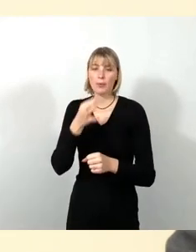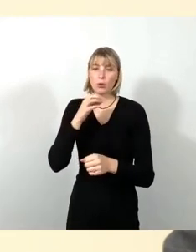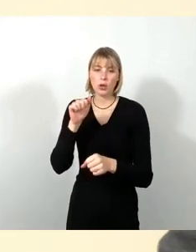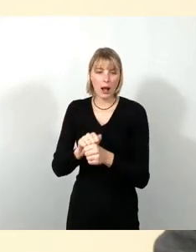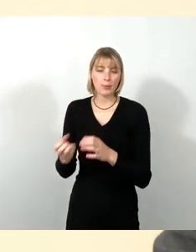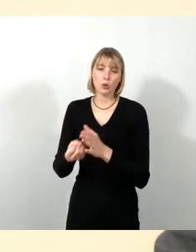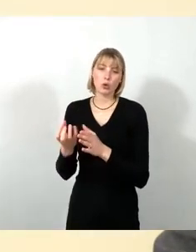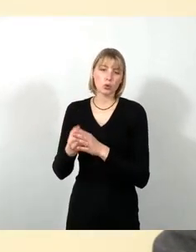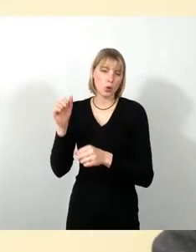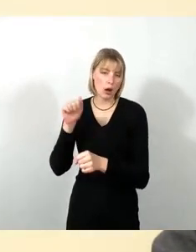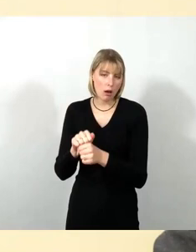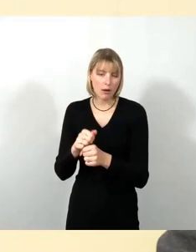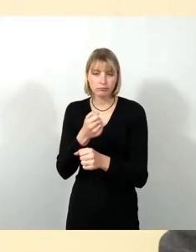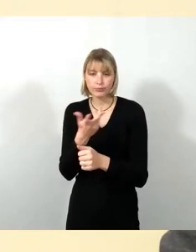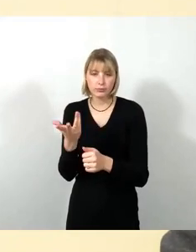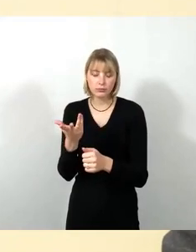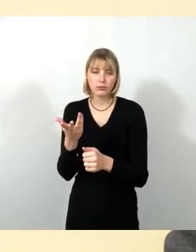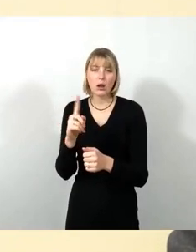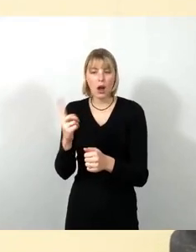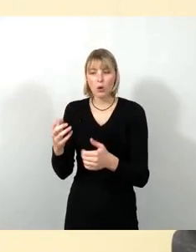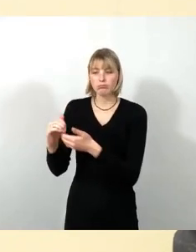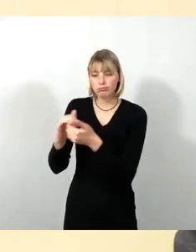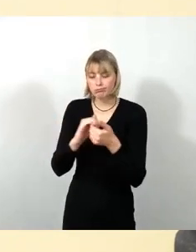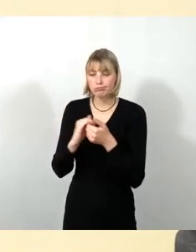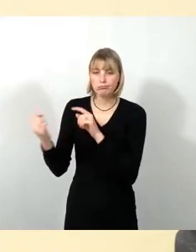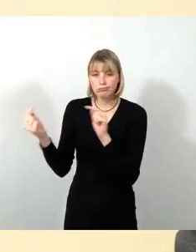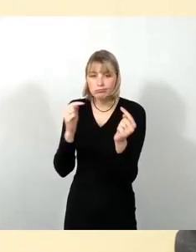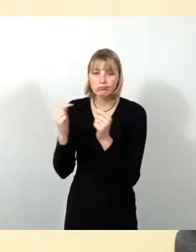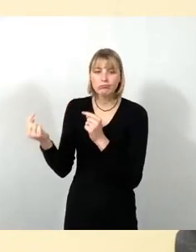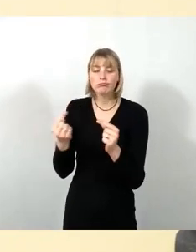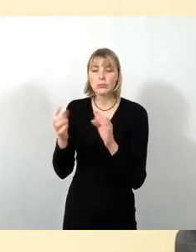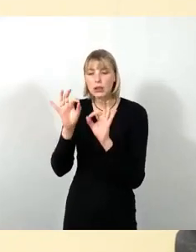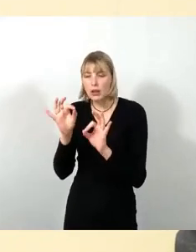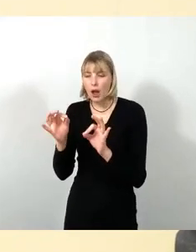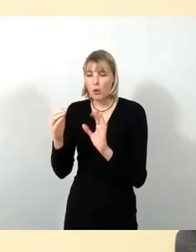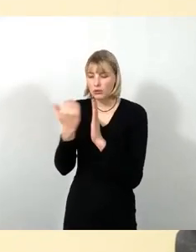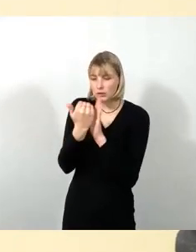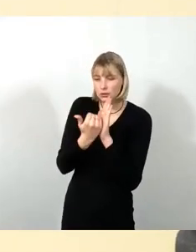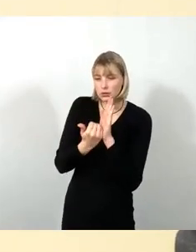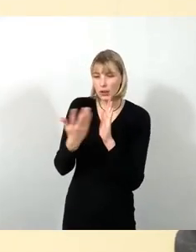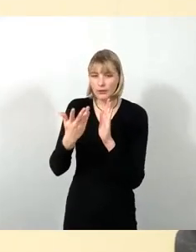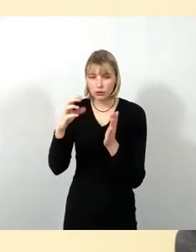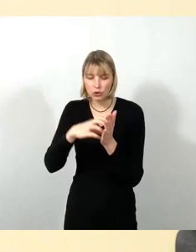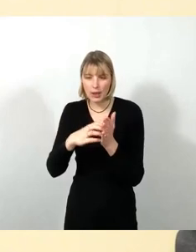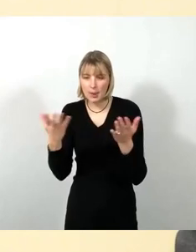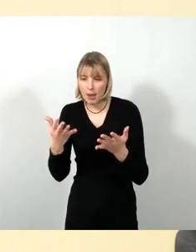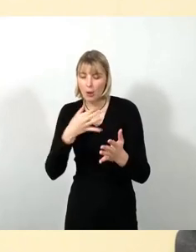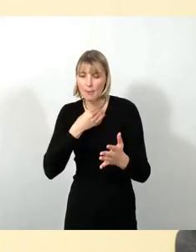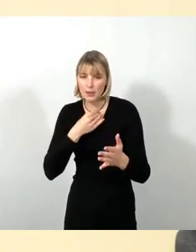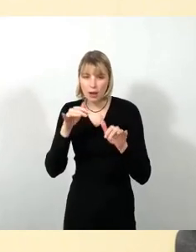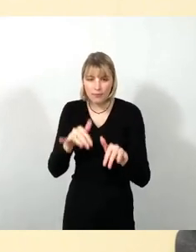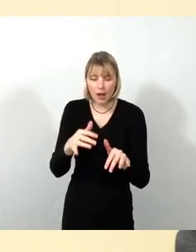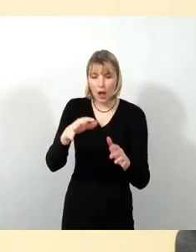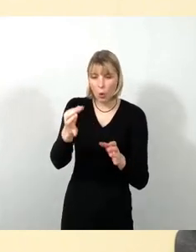dort auch gemeinsam priorisieren, aus fachlicher Sicht, an welchen Stellen und mit welchen auch vorhandenen Liegenschaften und Standorten ist es sinnvoll,